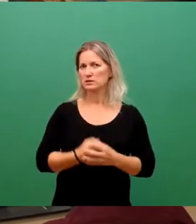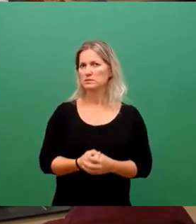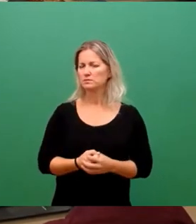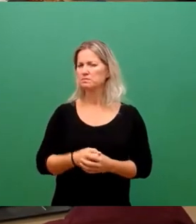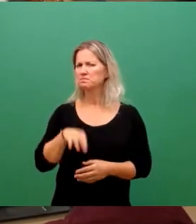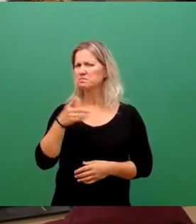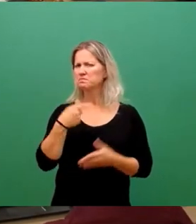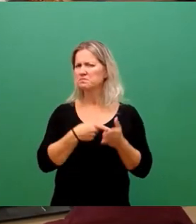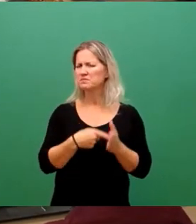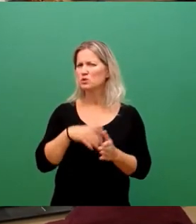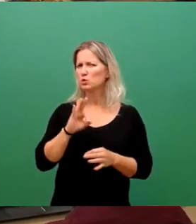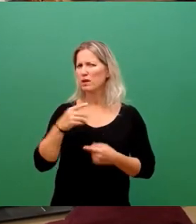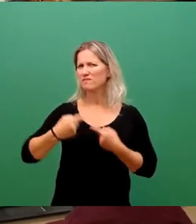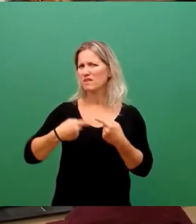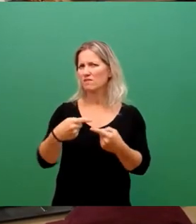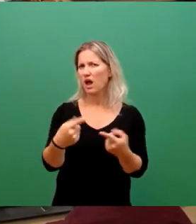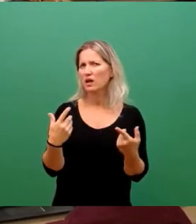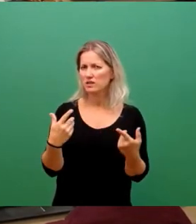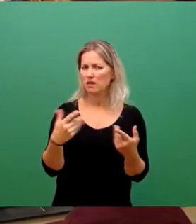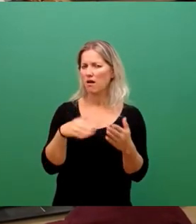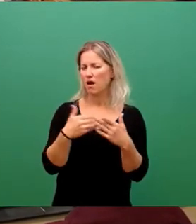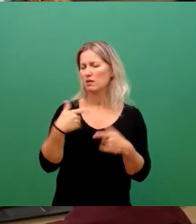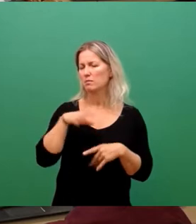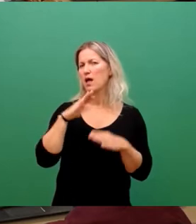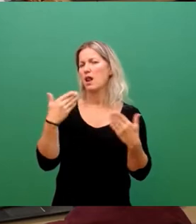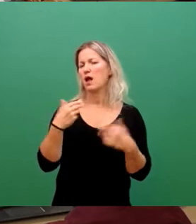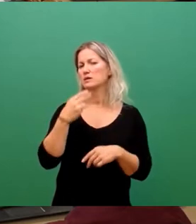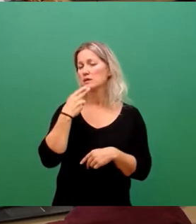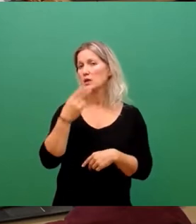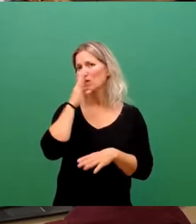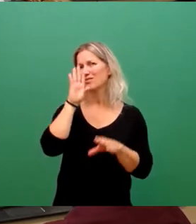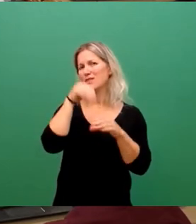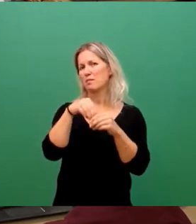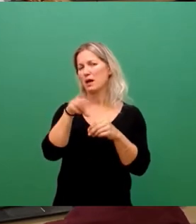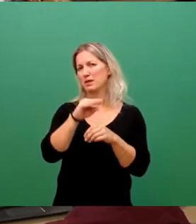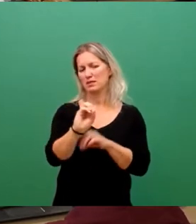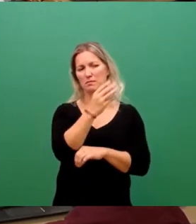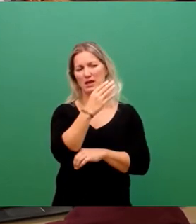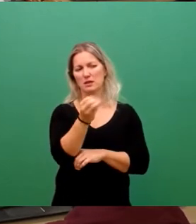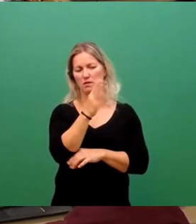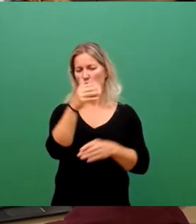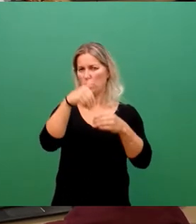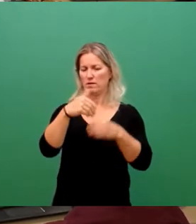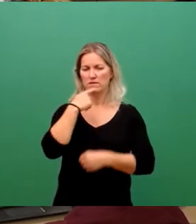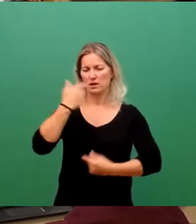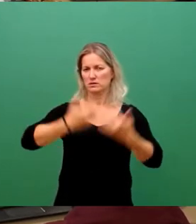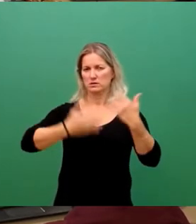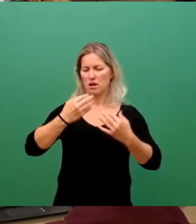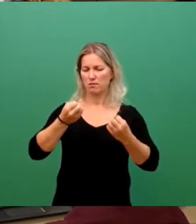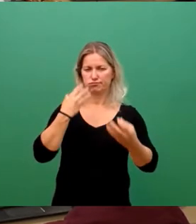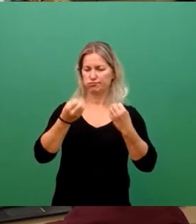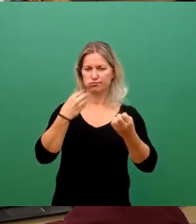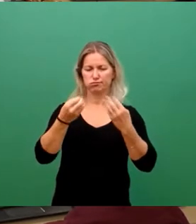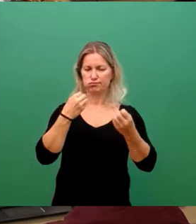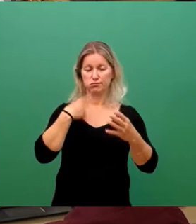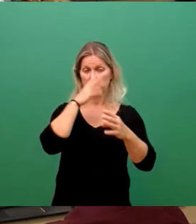zum Verfahren, das ist tatsächlich leichter nachvollziehbar, wenn das mit einer Präsentation unterlegt wird, gerade die vielen Zahlen da so rasch zu folgen, das